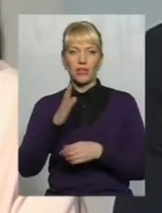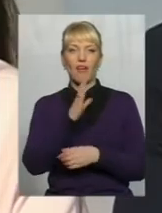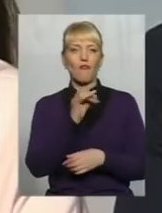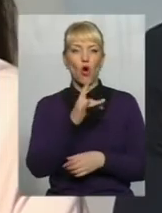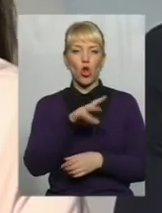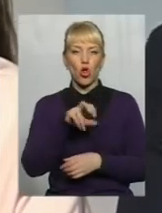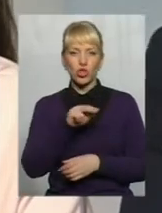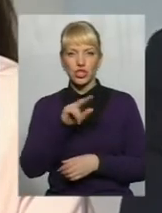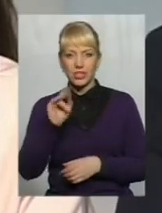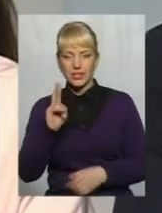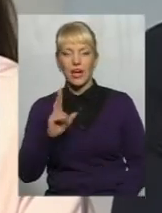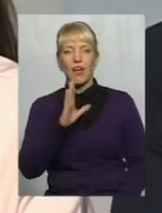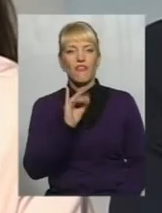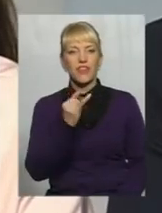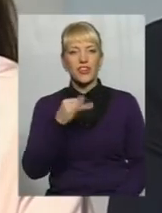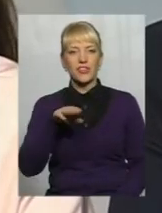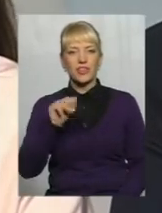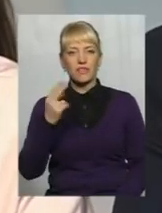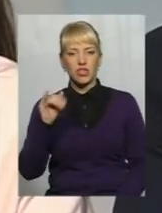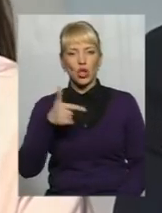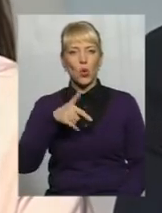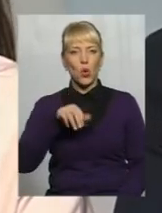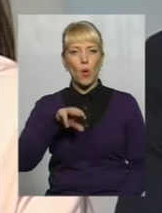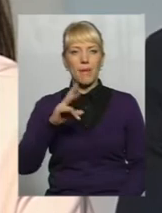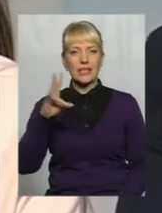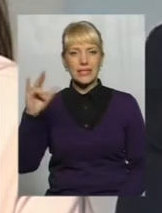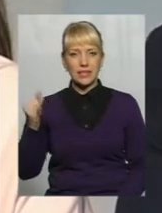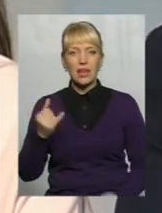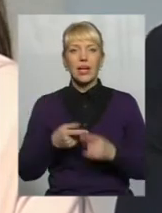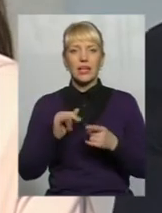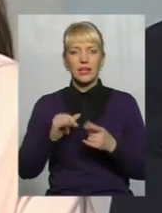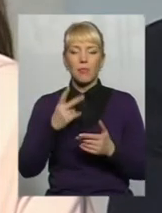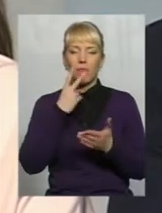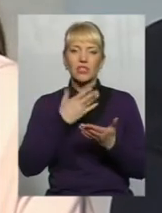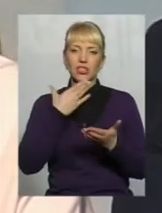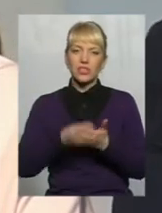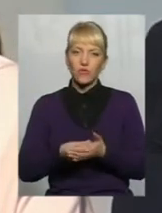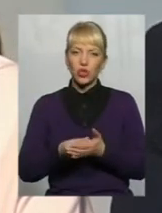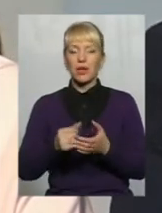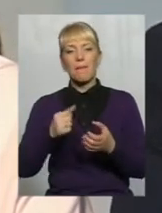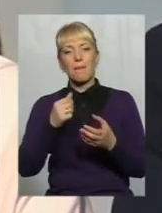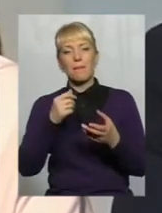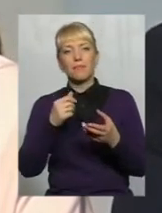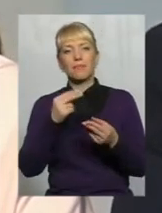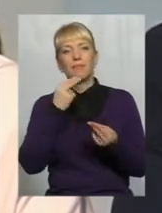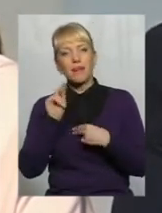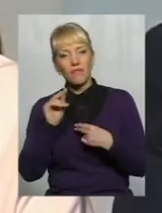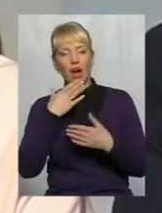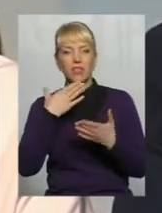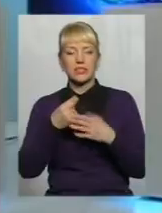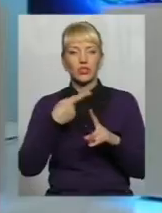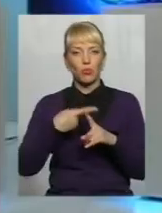Вітівці, Гуменці В кожній громаді побачили свої переваги, свої плюси І